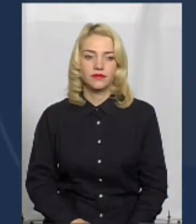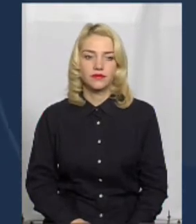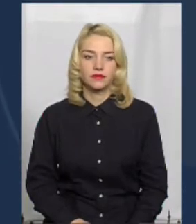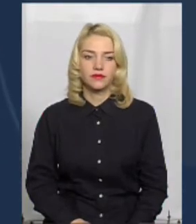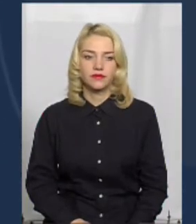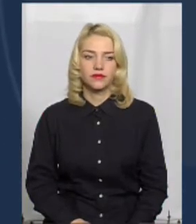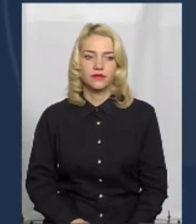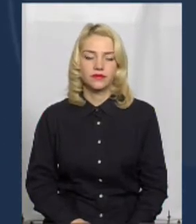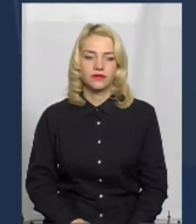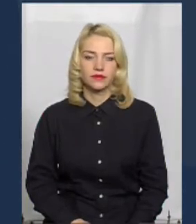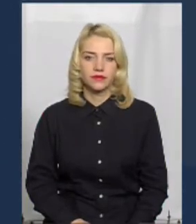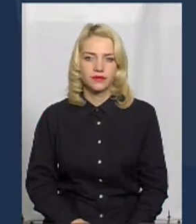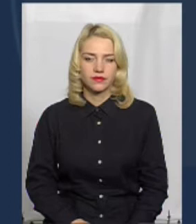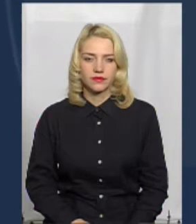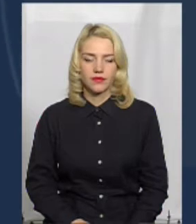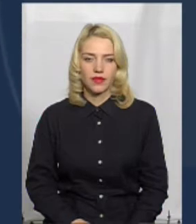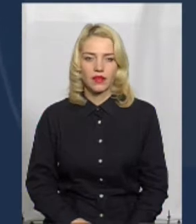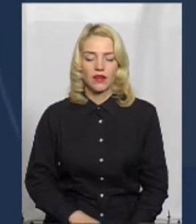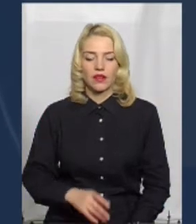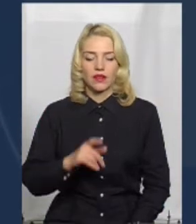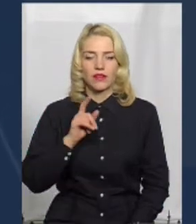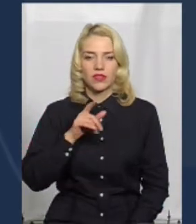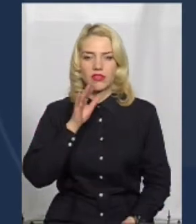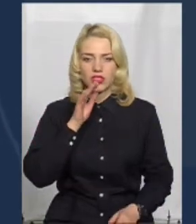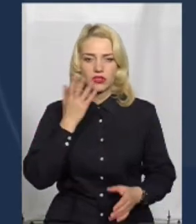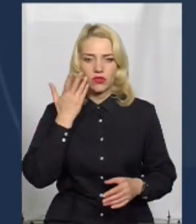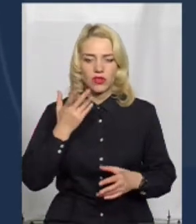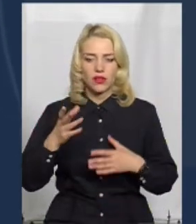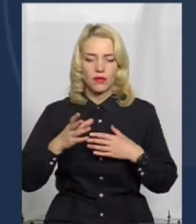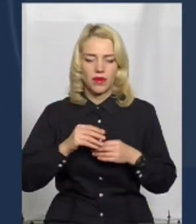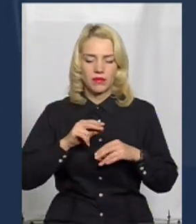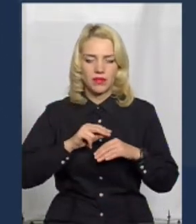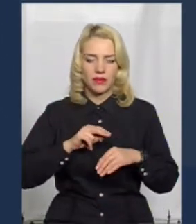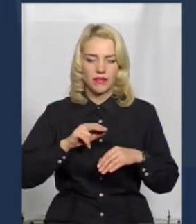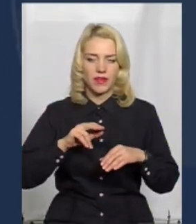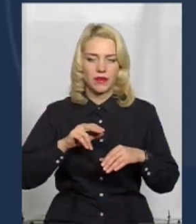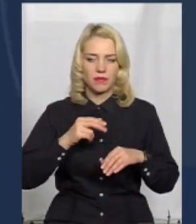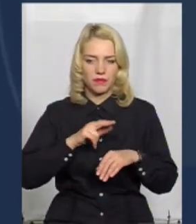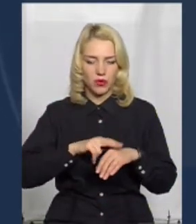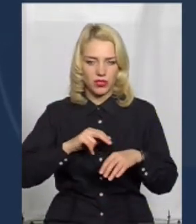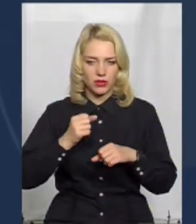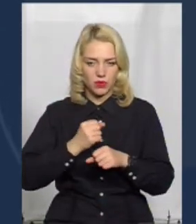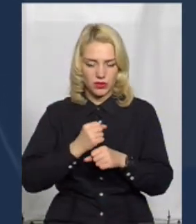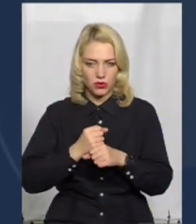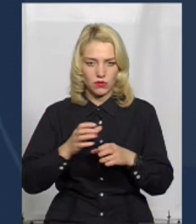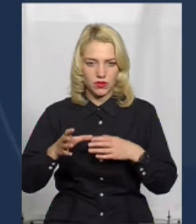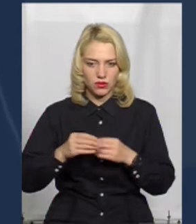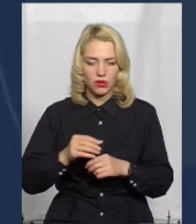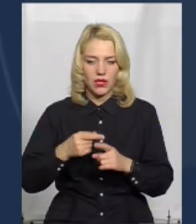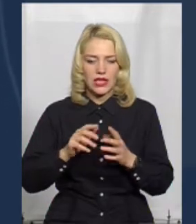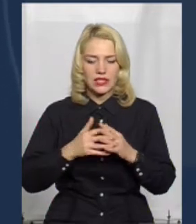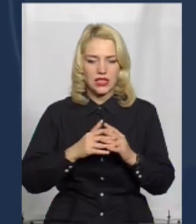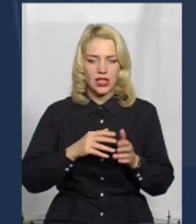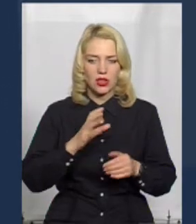За рік часу, як ми співпрацюємо з поліцією, були випадки в нас в селіставниця місцеві жителі села. В них був збори